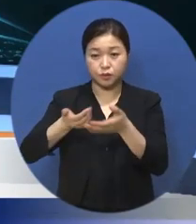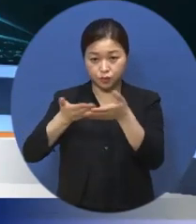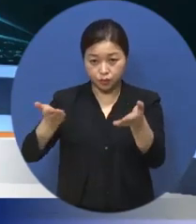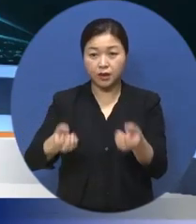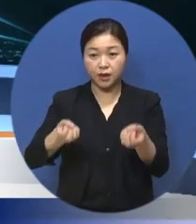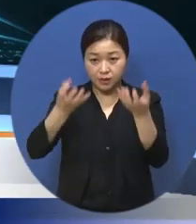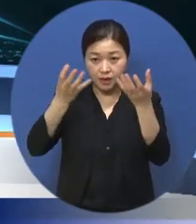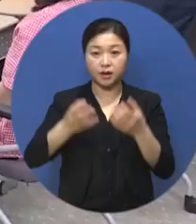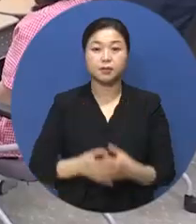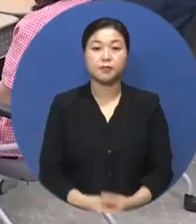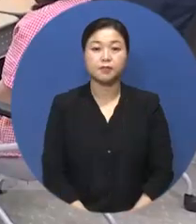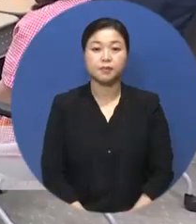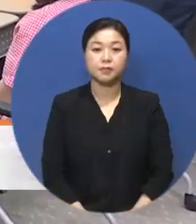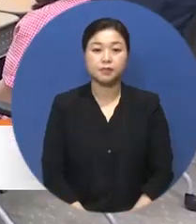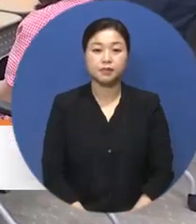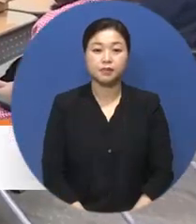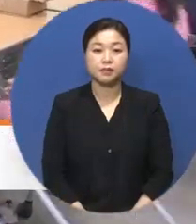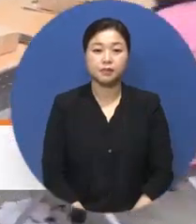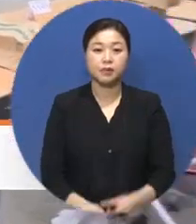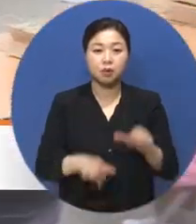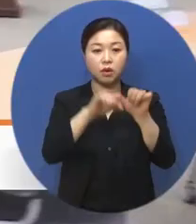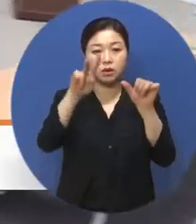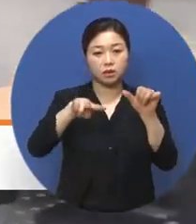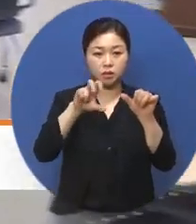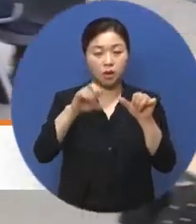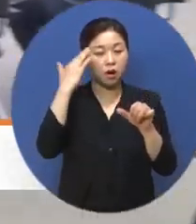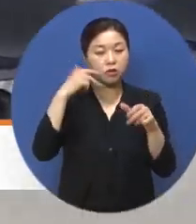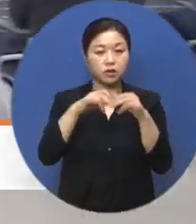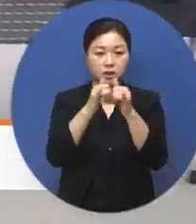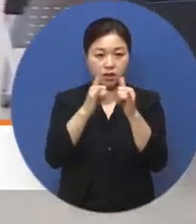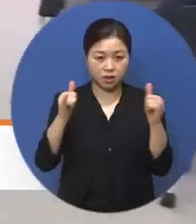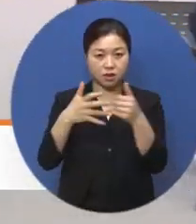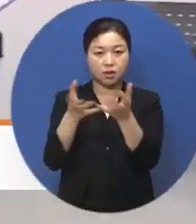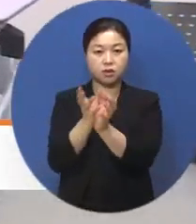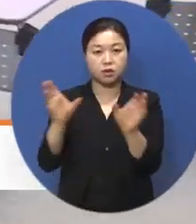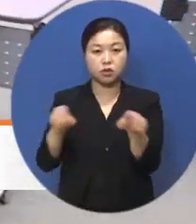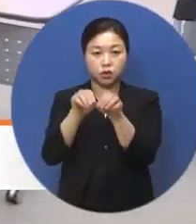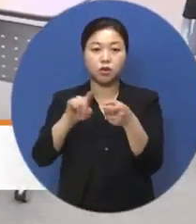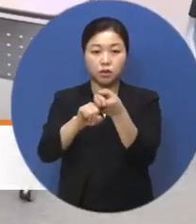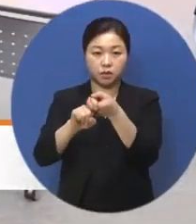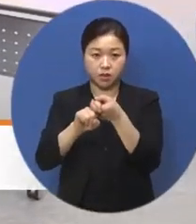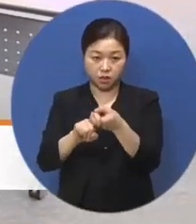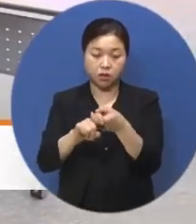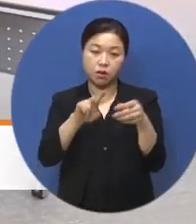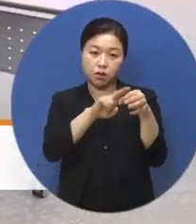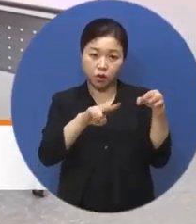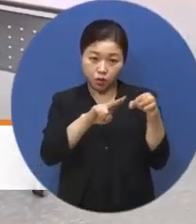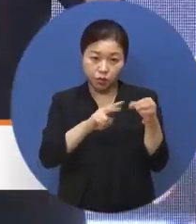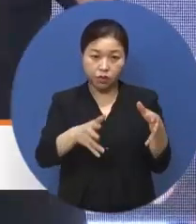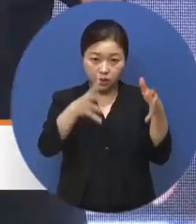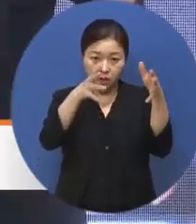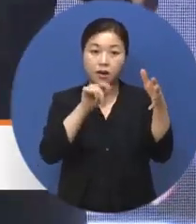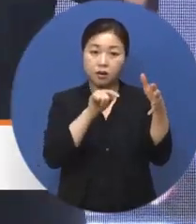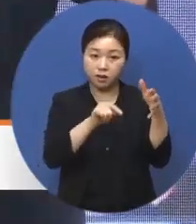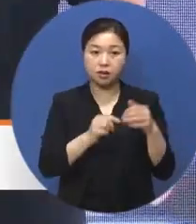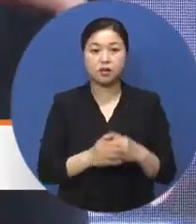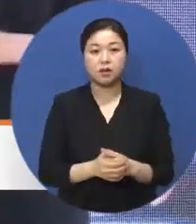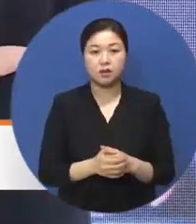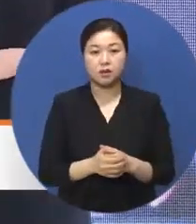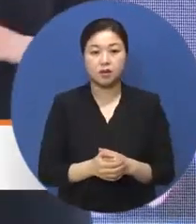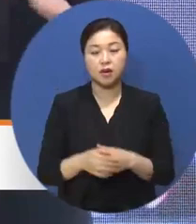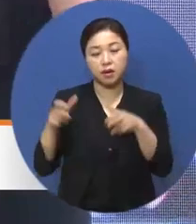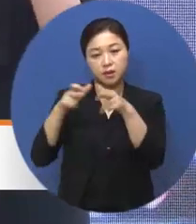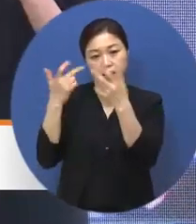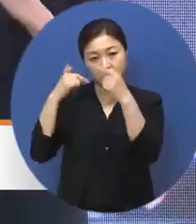마련됐습니다. 지난달 25일 한국장애인단체총연맹은 여의도 이룸센터에서 KB 신입